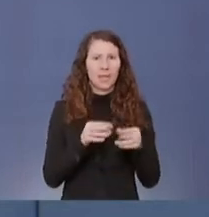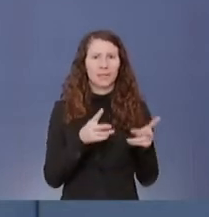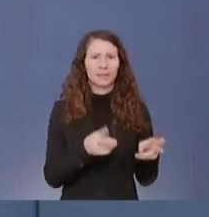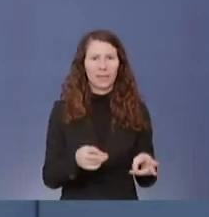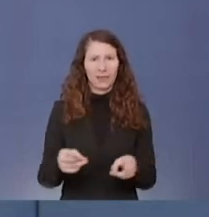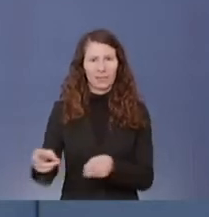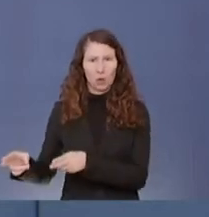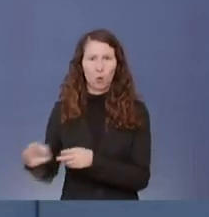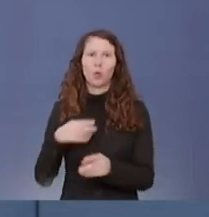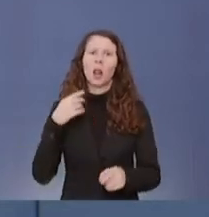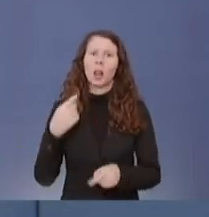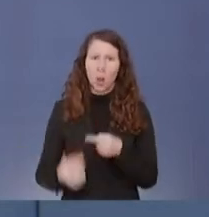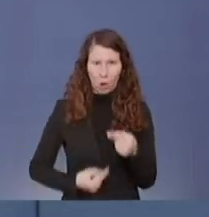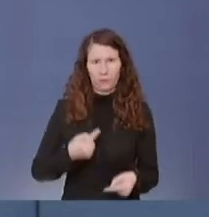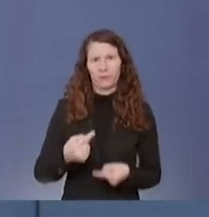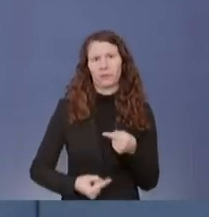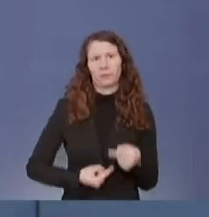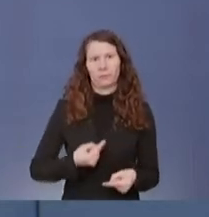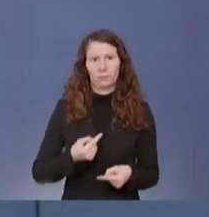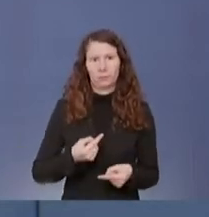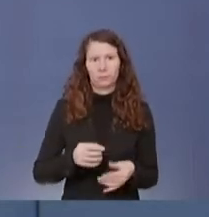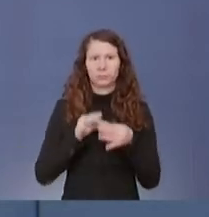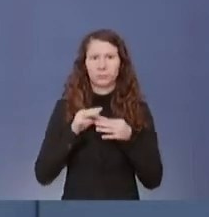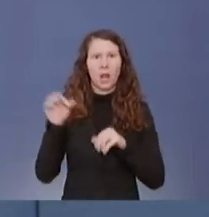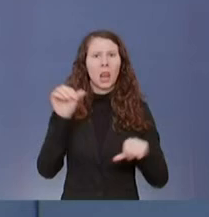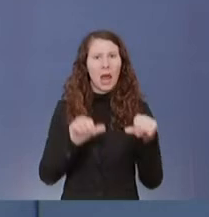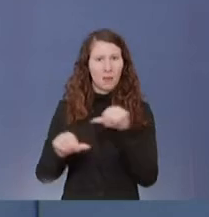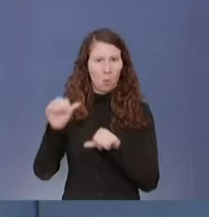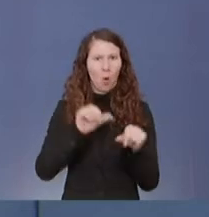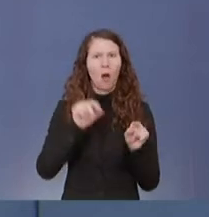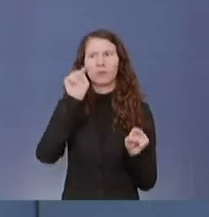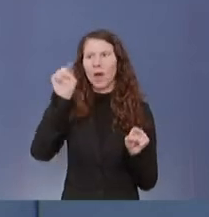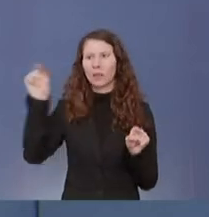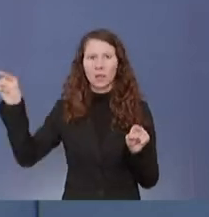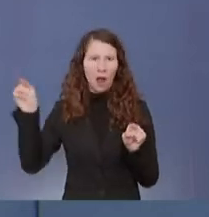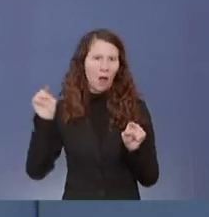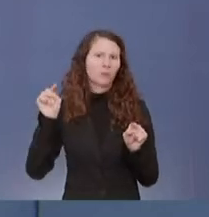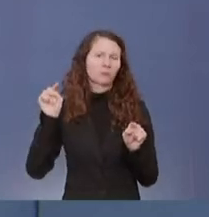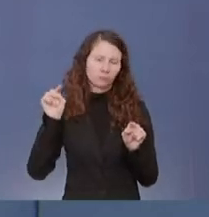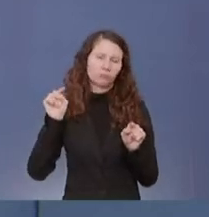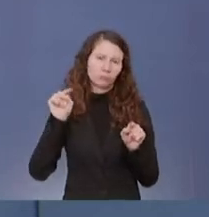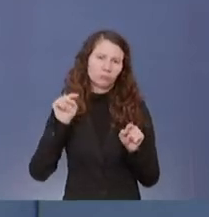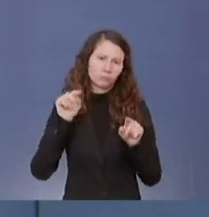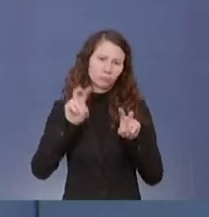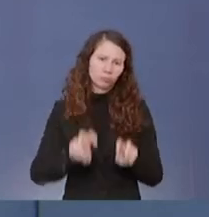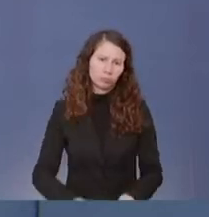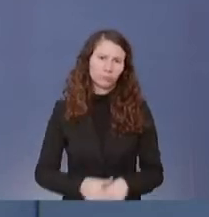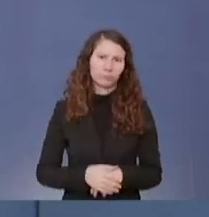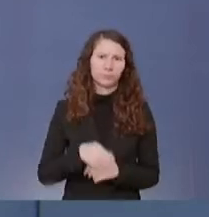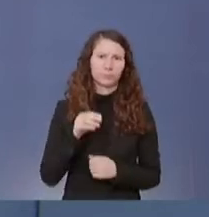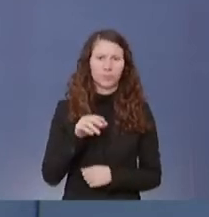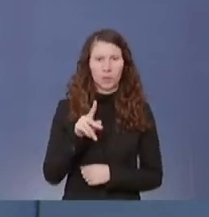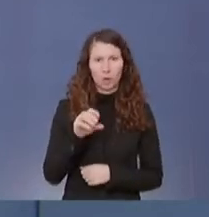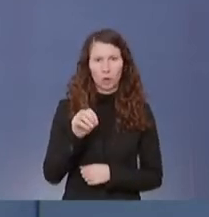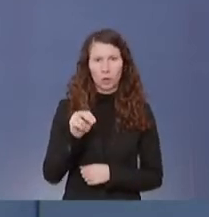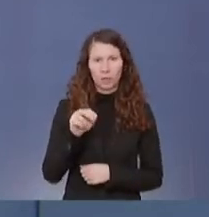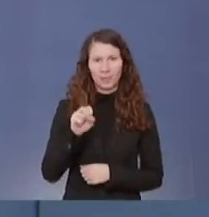die läuft in entsprechenden Laboren. Die Informationen werden ans Konziliarlabor